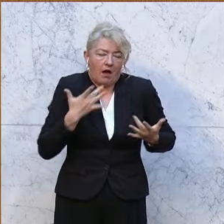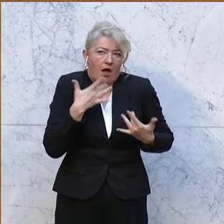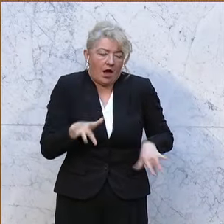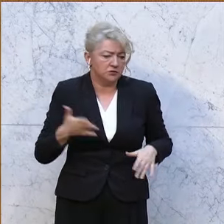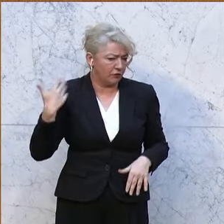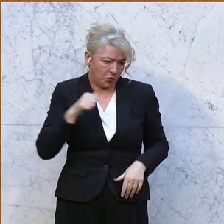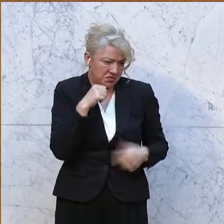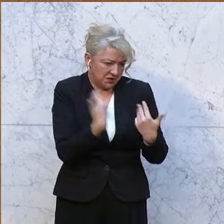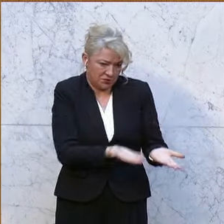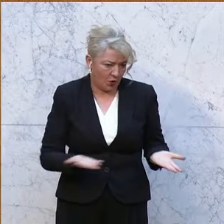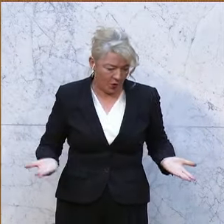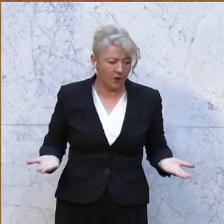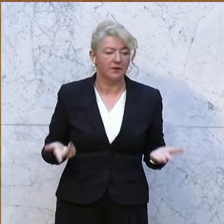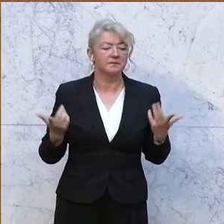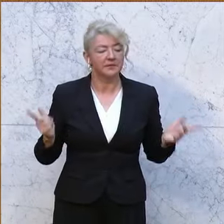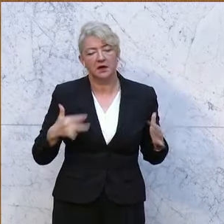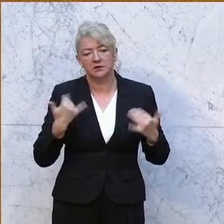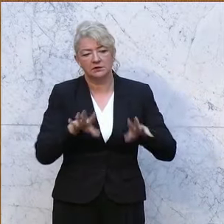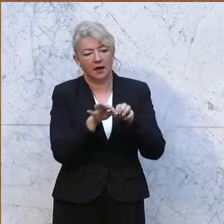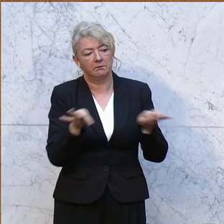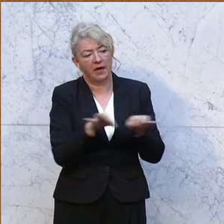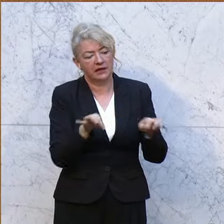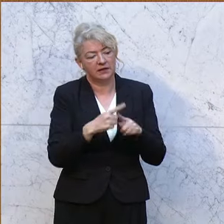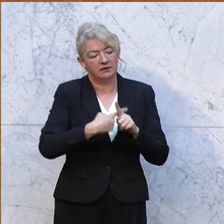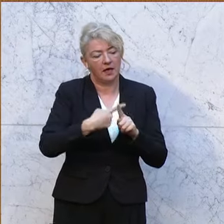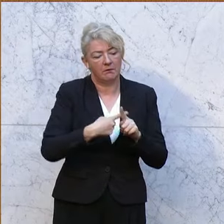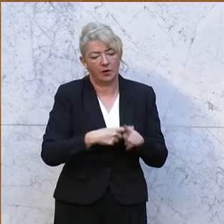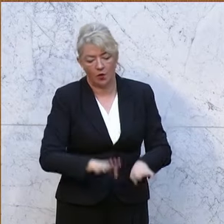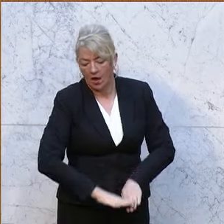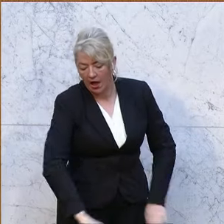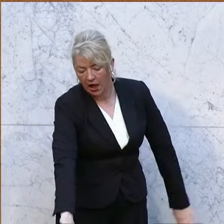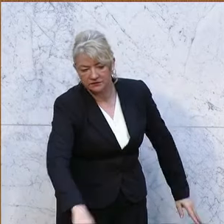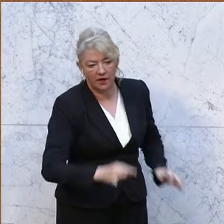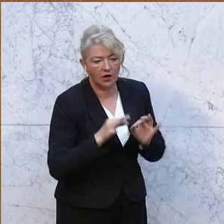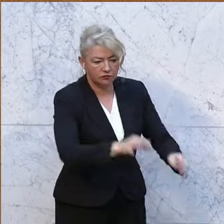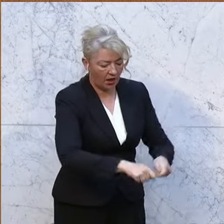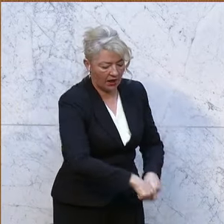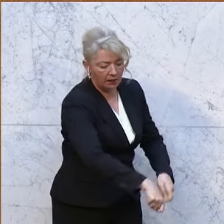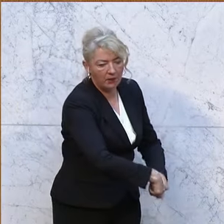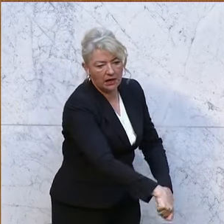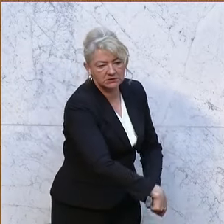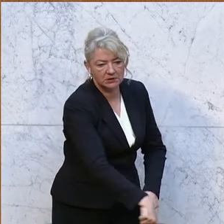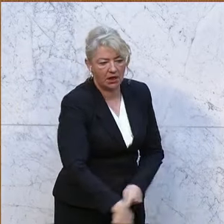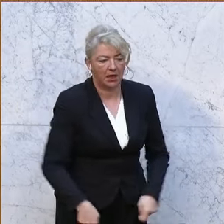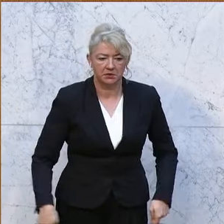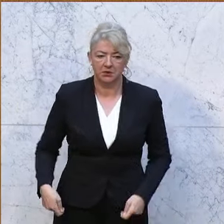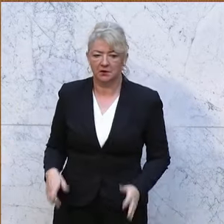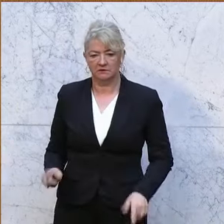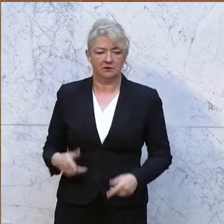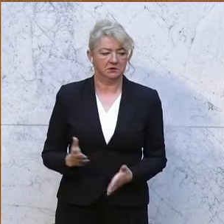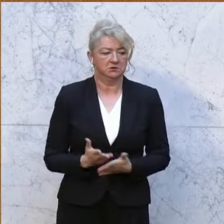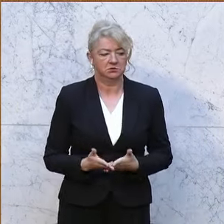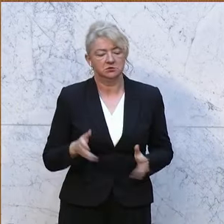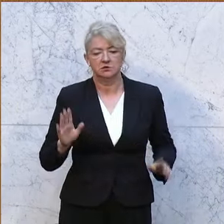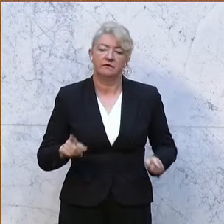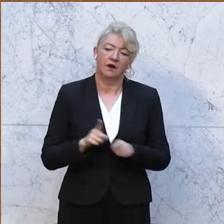auch früher nicht. Und da messen wir halt die Temperatur dann halt auch einmal am Asphalt auf der Straße oder so. Dann kriegen wir schon zusammen die entsprechenden.